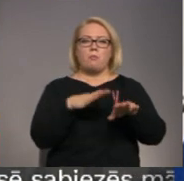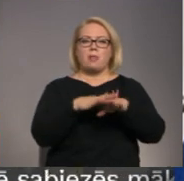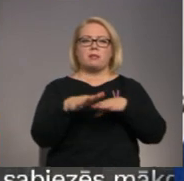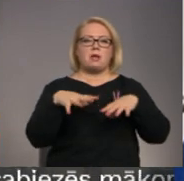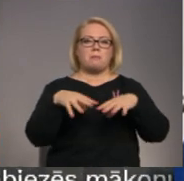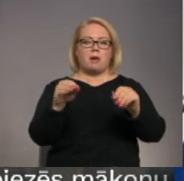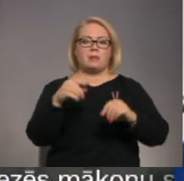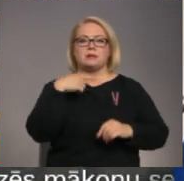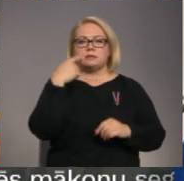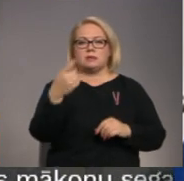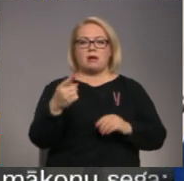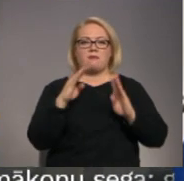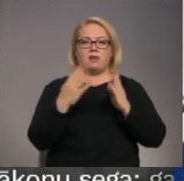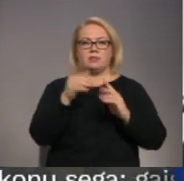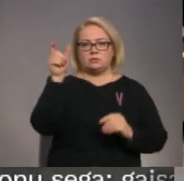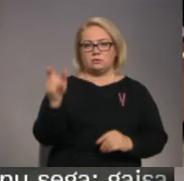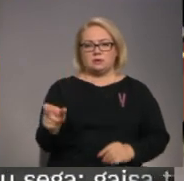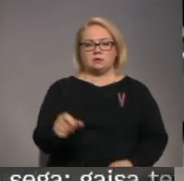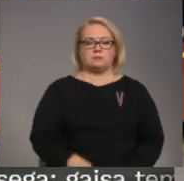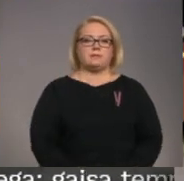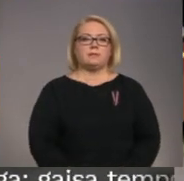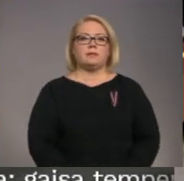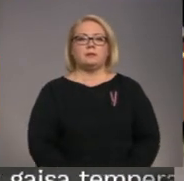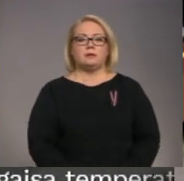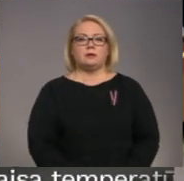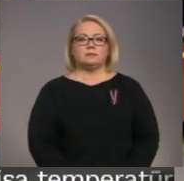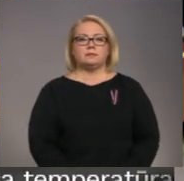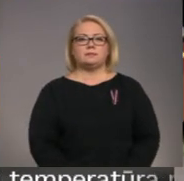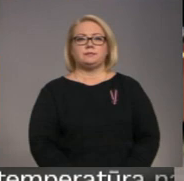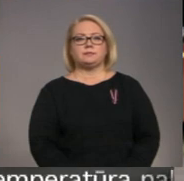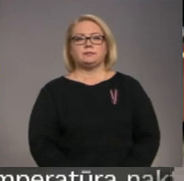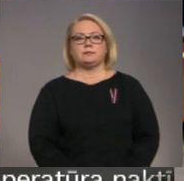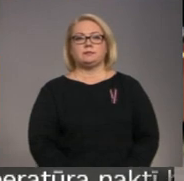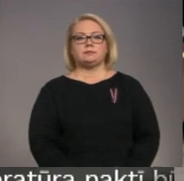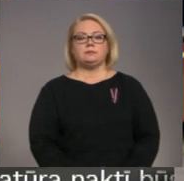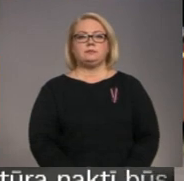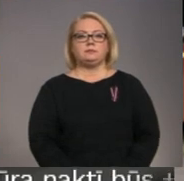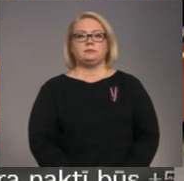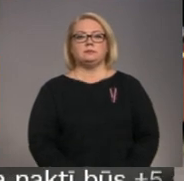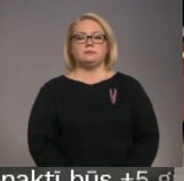paveikti, norādījies Ergijs Plagavišinskis. Svetlana Duderenika, Andrijs Mažāns, Lākdavas, Regionālā televīzija.